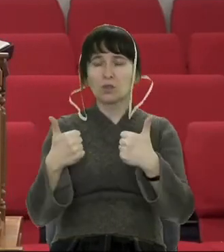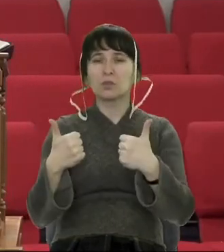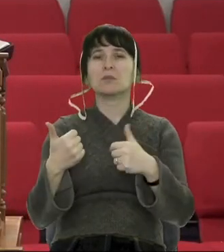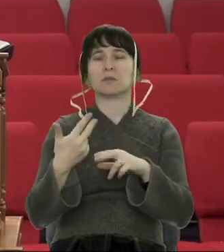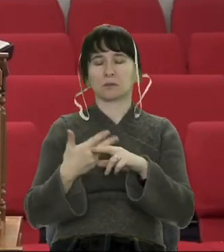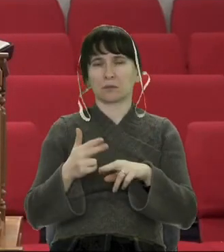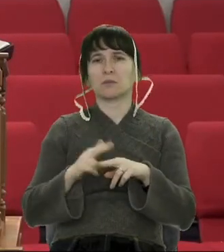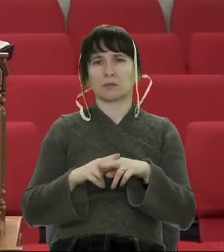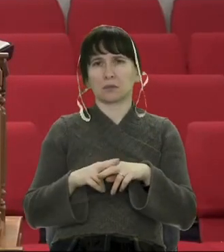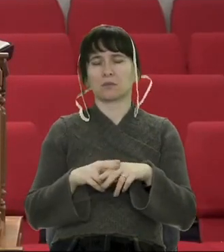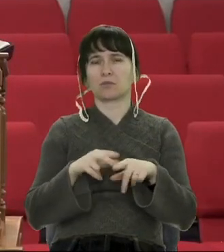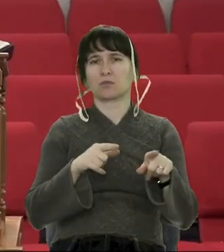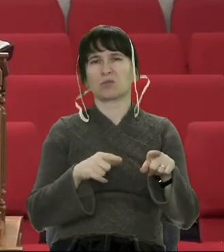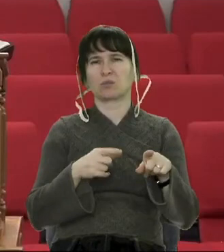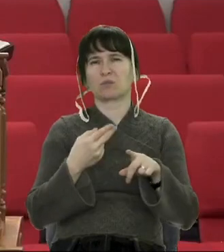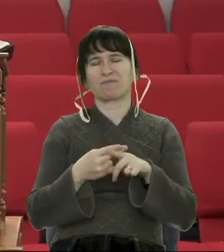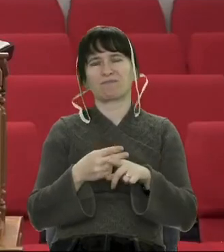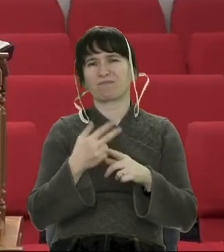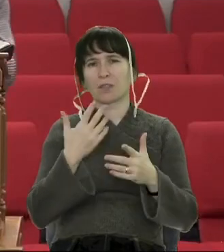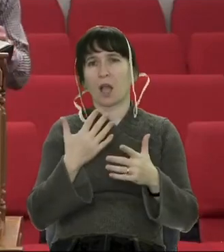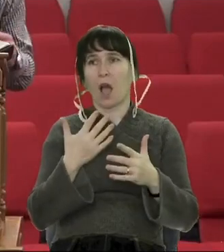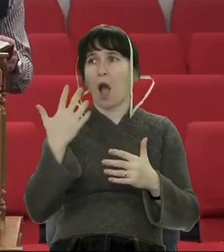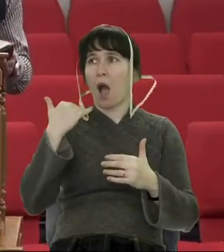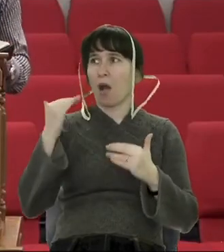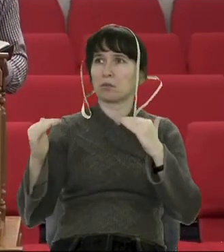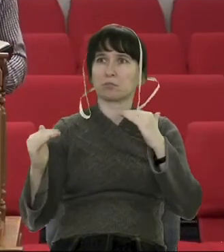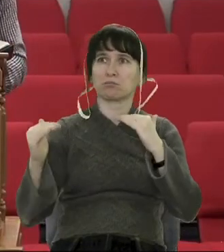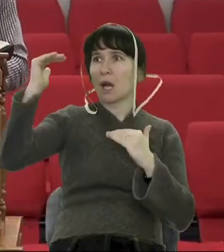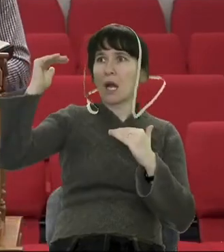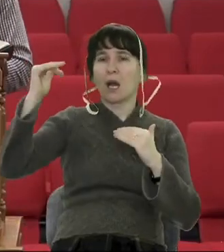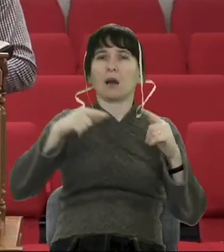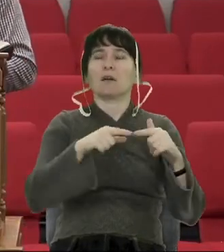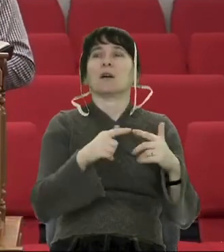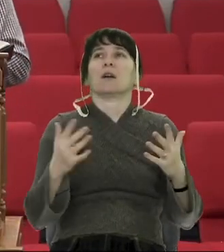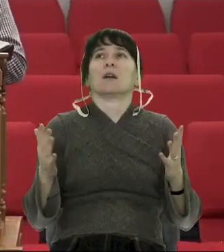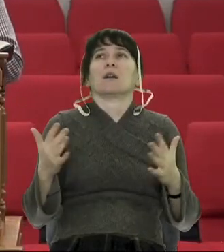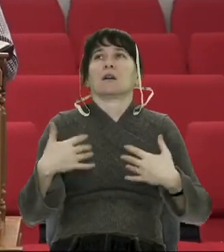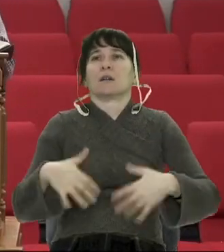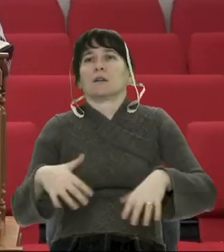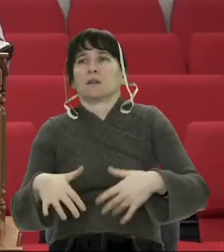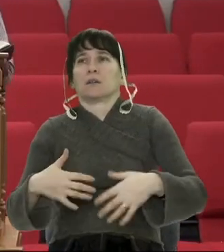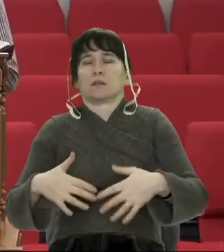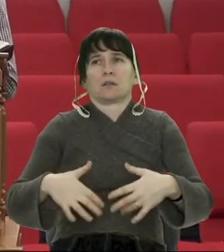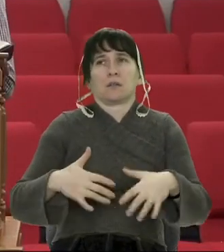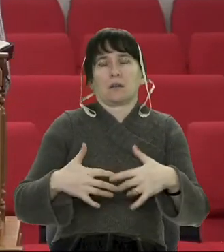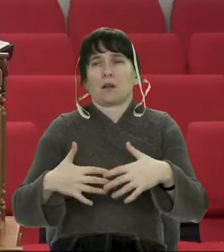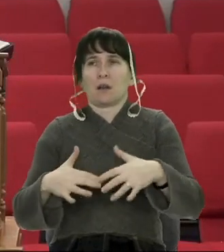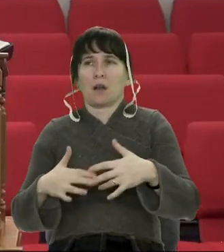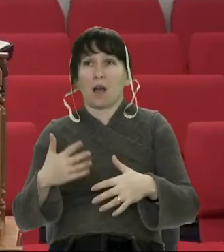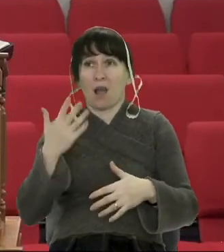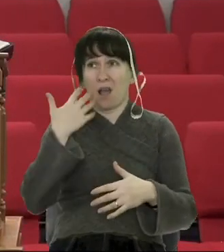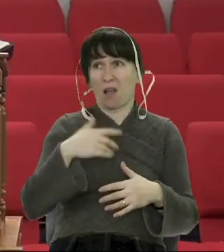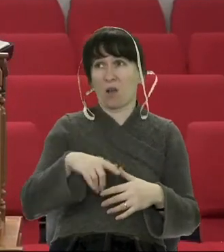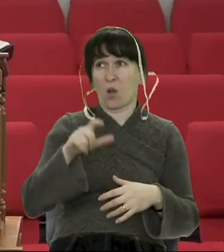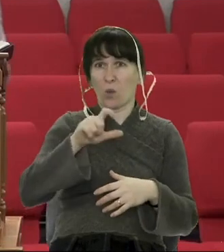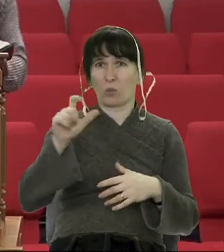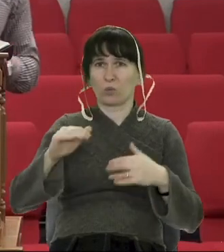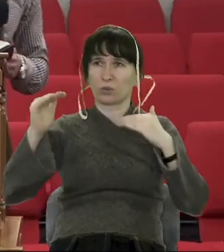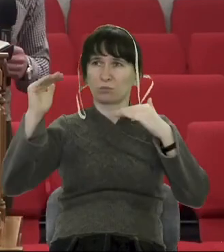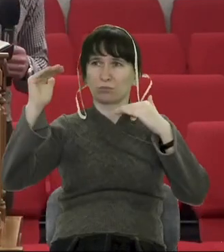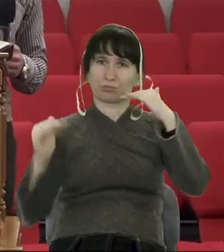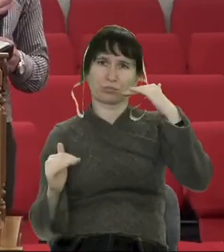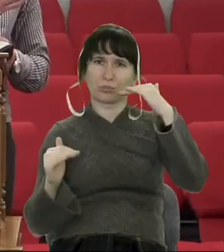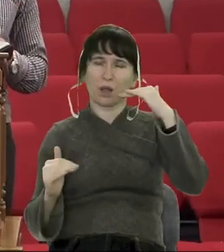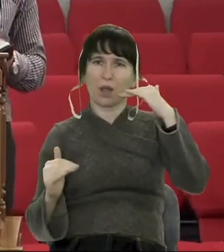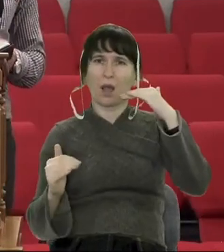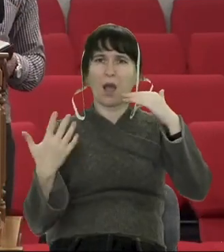та людина попадає в коло сильніших від себе, то вона просто ангол, крил не хватає. Але коли вона попадає в категорію